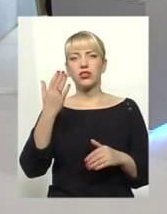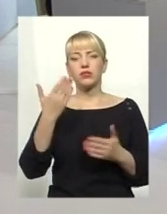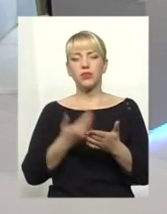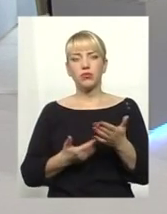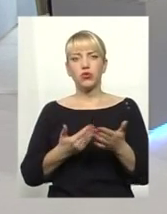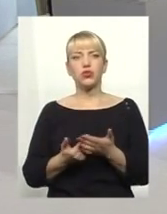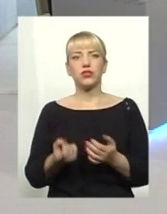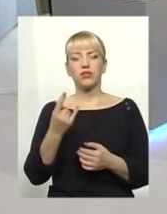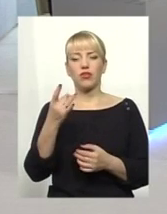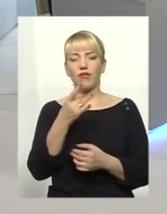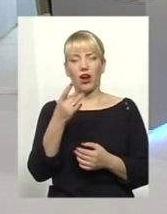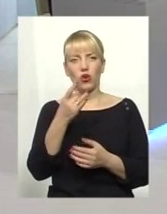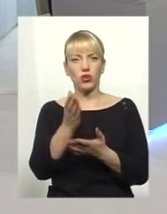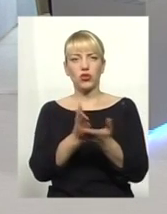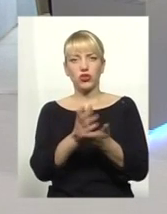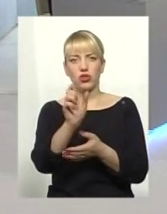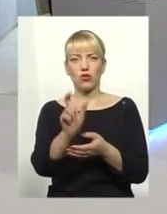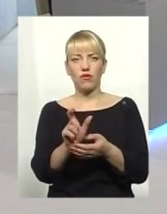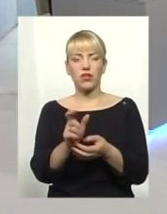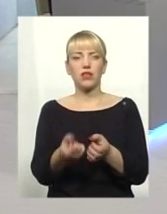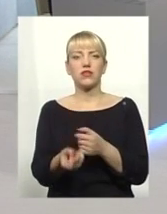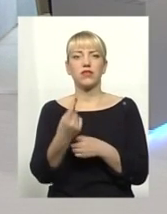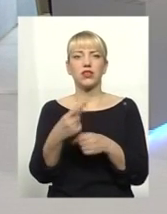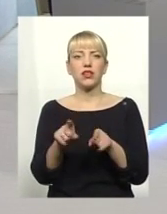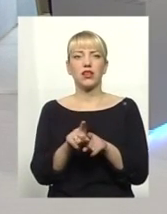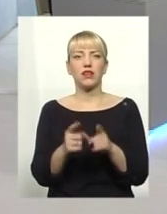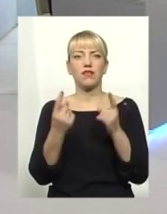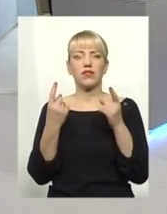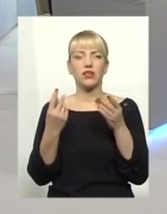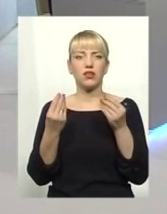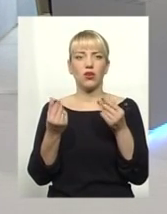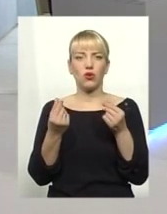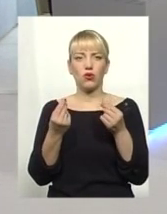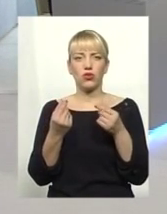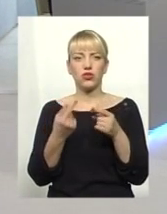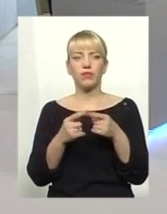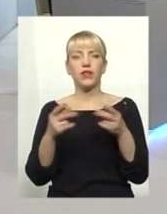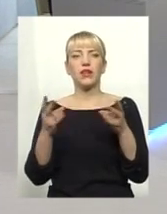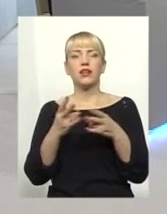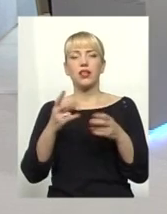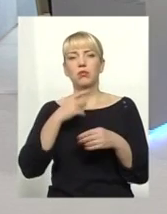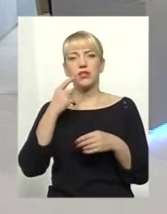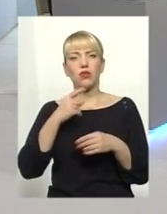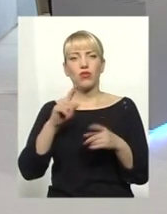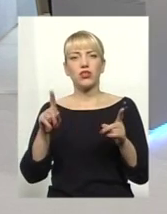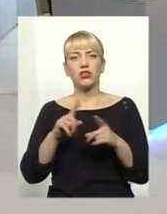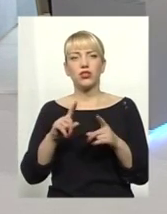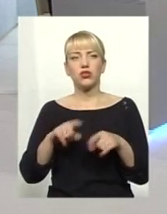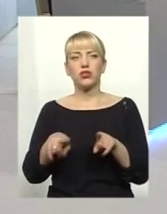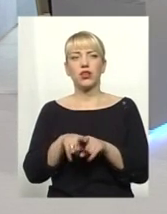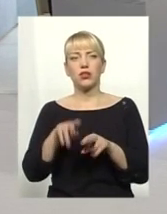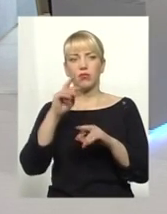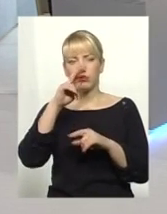чиновника могли би бути такі гроші? Ну, варто зауважити, що такі